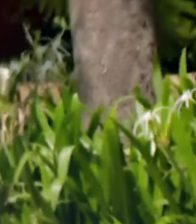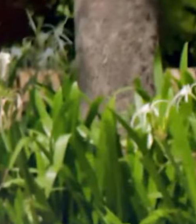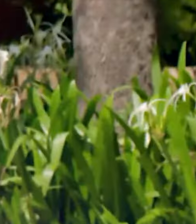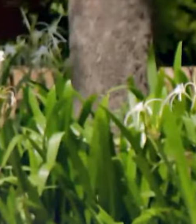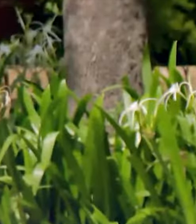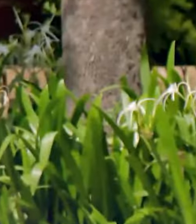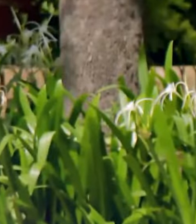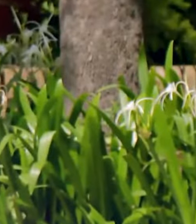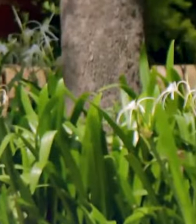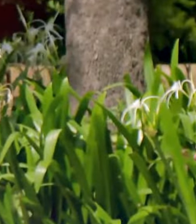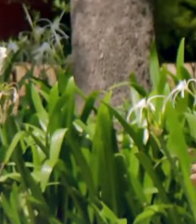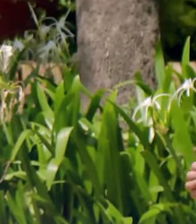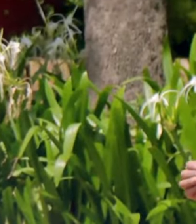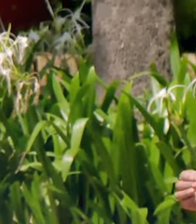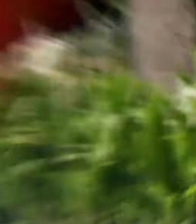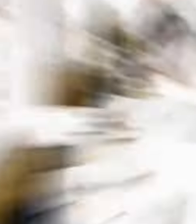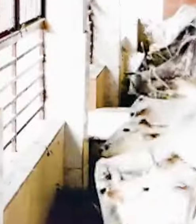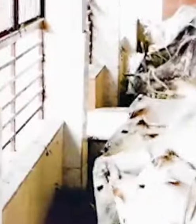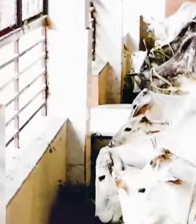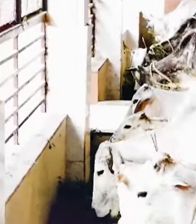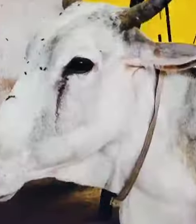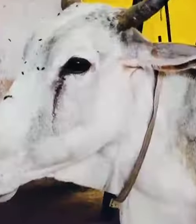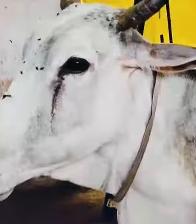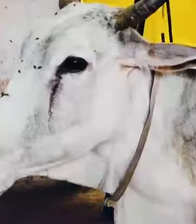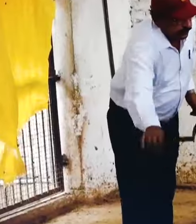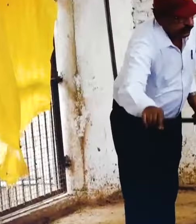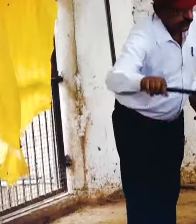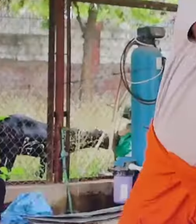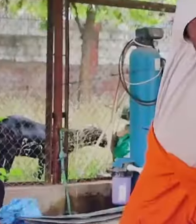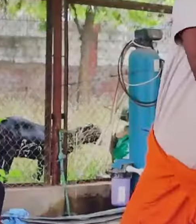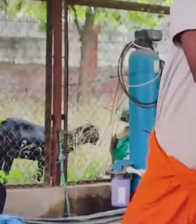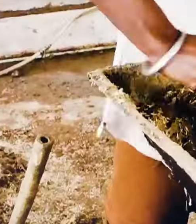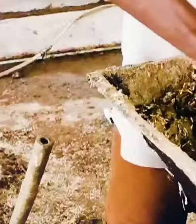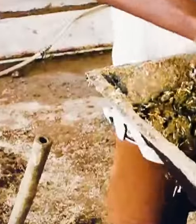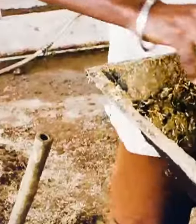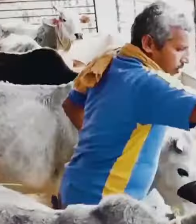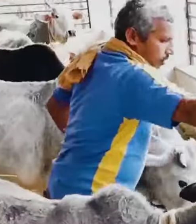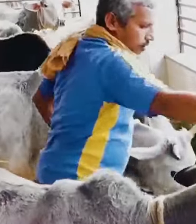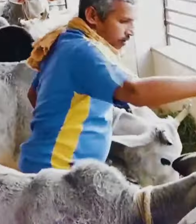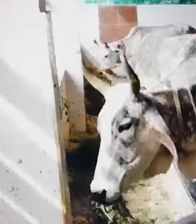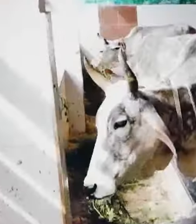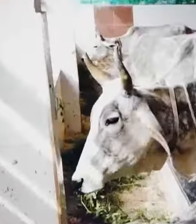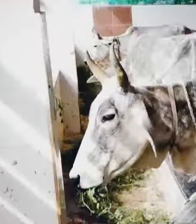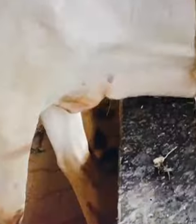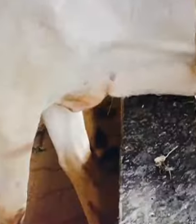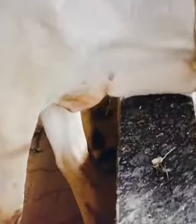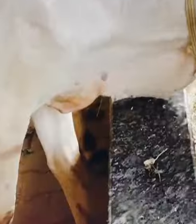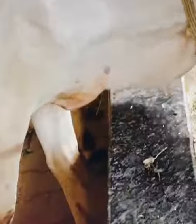सतना धिले के चेत्रकूर्ट में बड़ी है गायों के लिए एक खास गौशाला